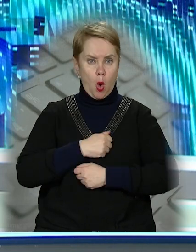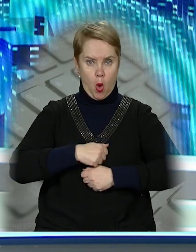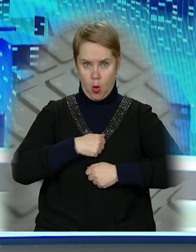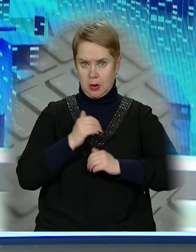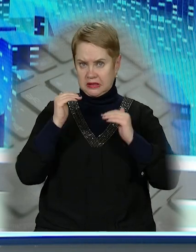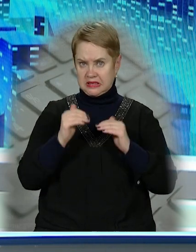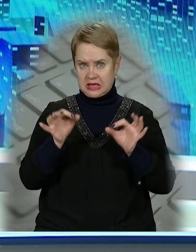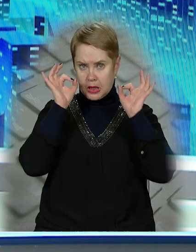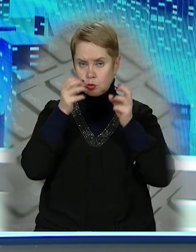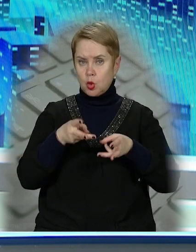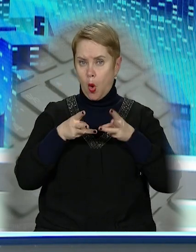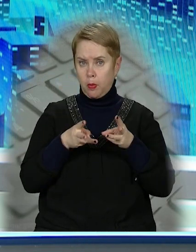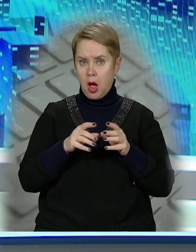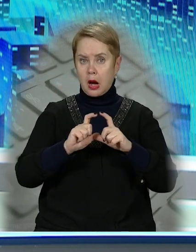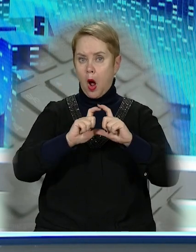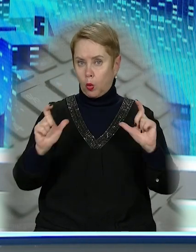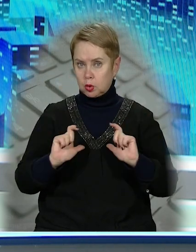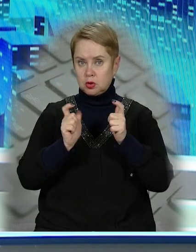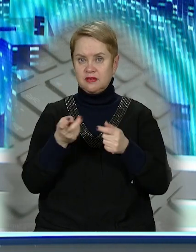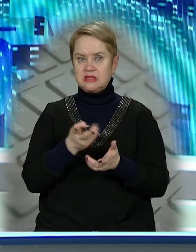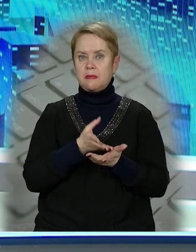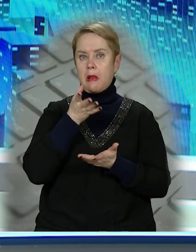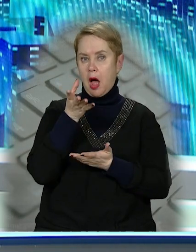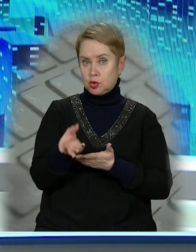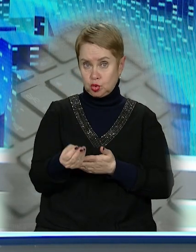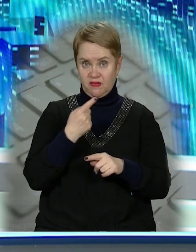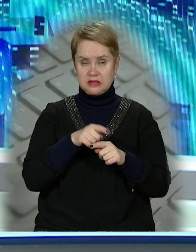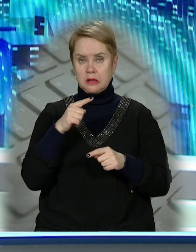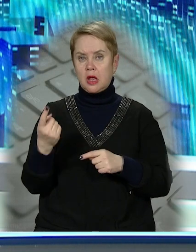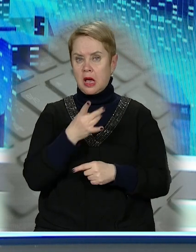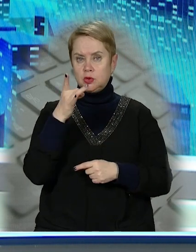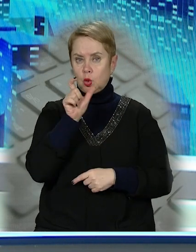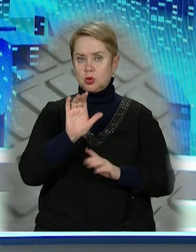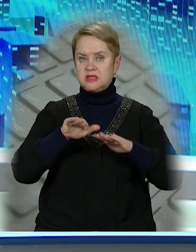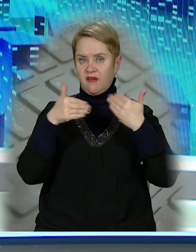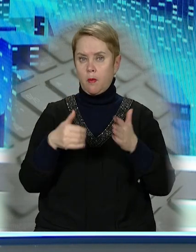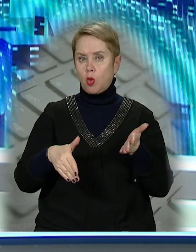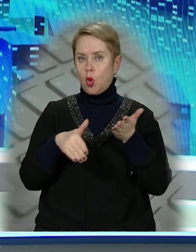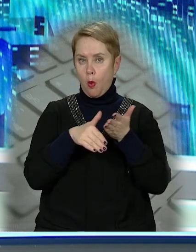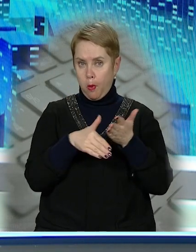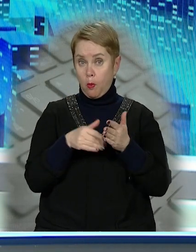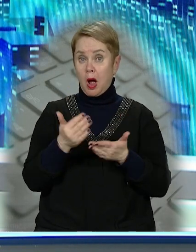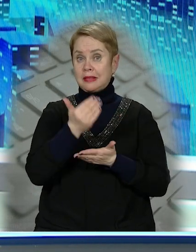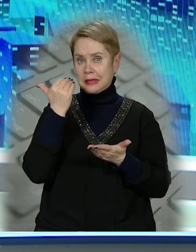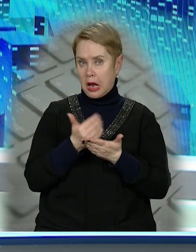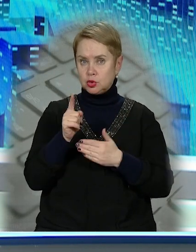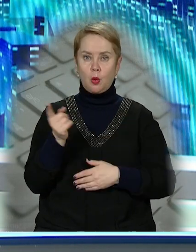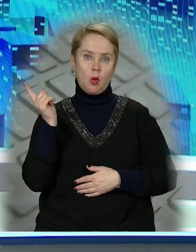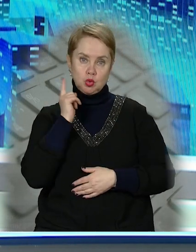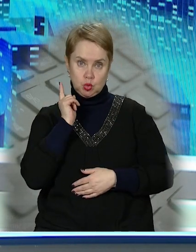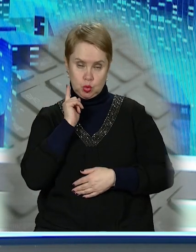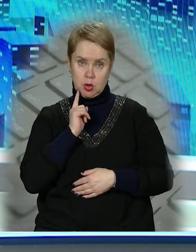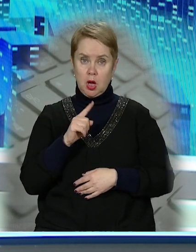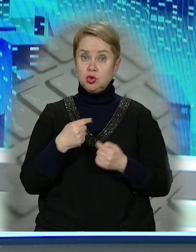обурені низькою якістю опалення та рахунками, які доводиться сплачувати. Неодноразово люди зверталися по допомогу і ось нарешті їх